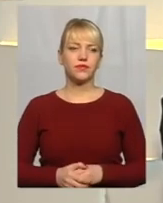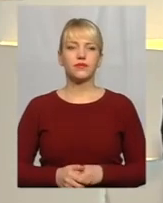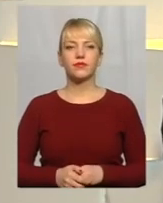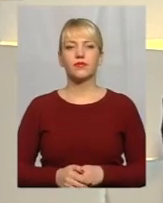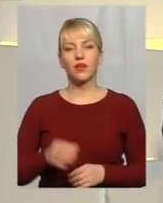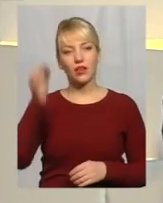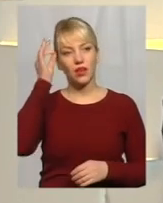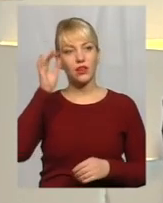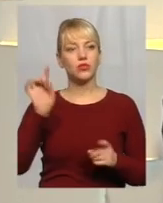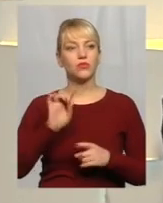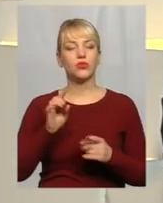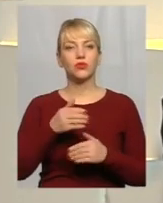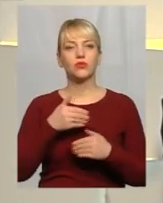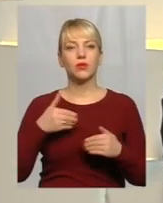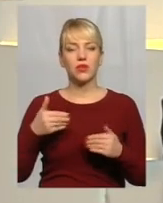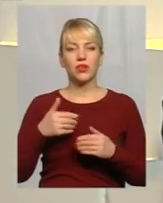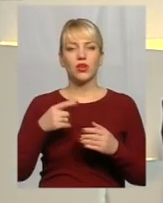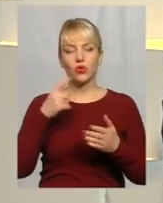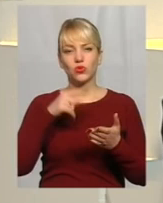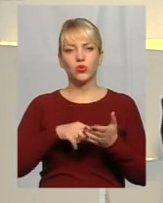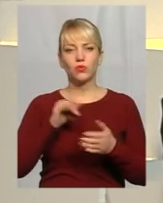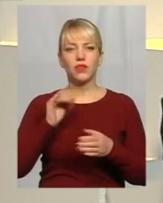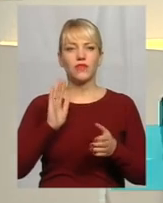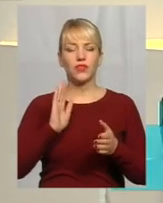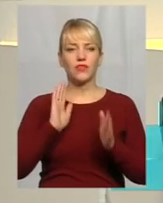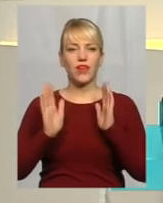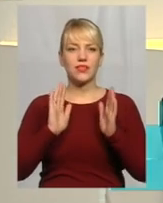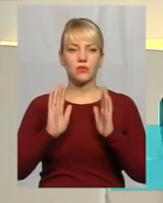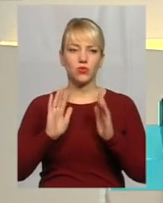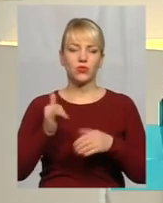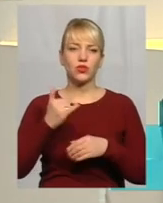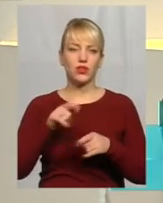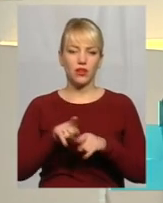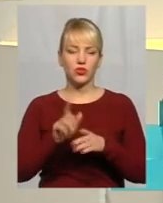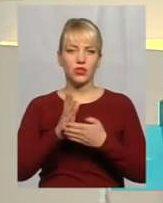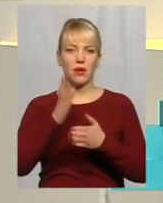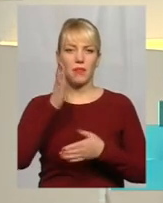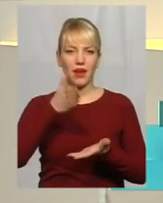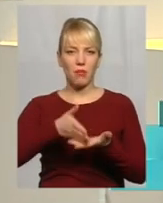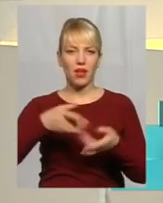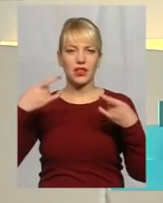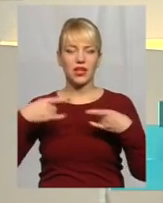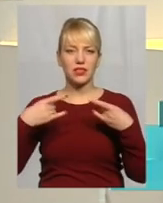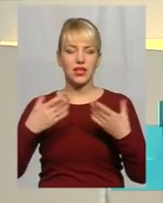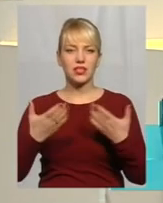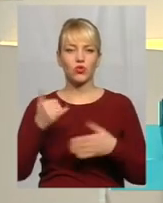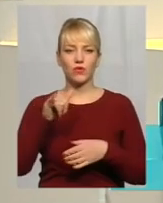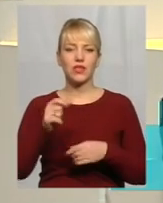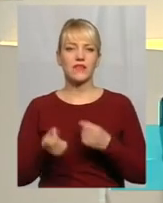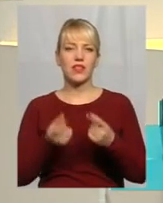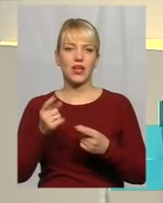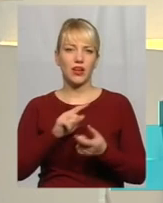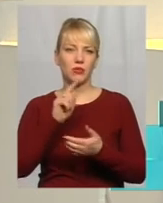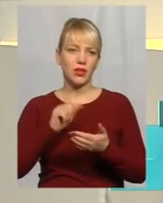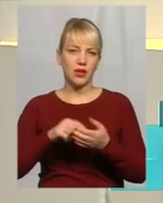нашим глядачам я нагадую, що ми доступні і у соцмережах У Фейсбуці також йде пряма трансляція, якщо у вас виникають питання, просто